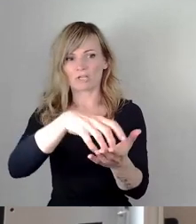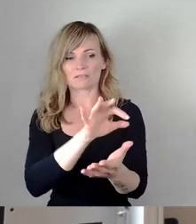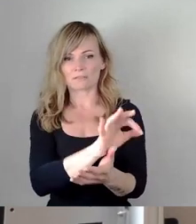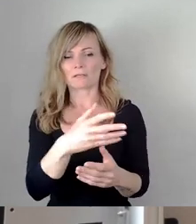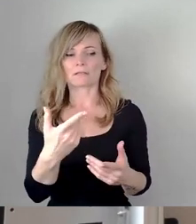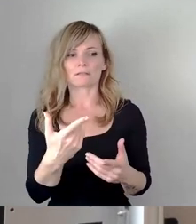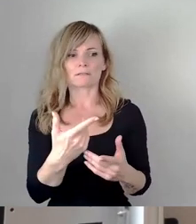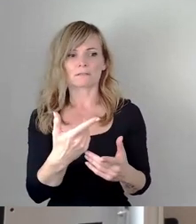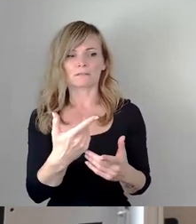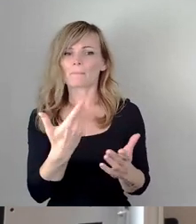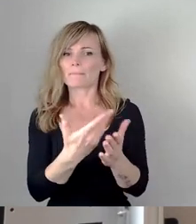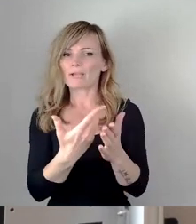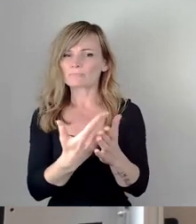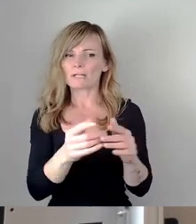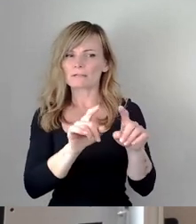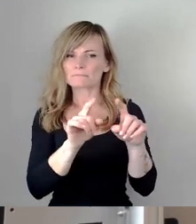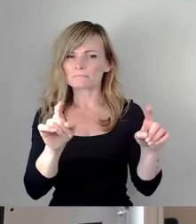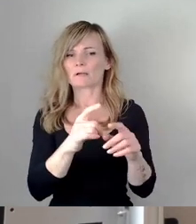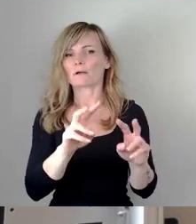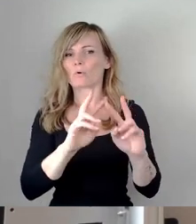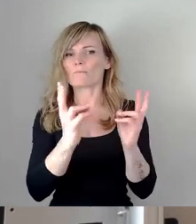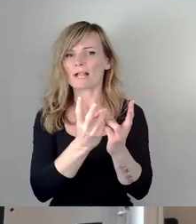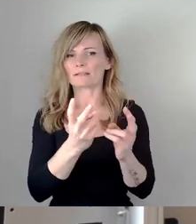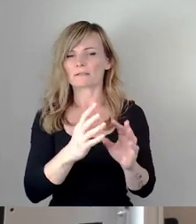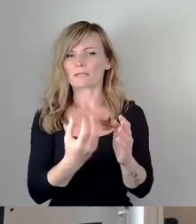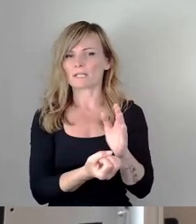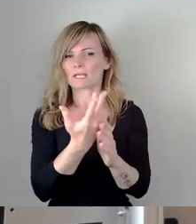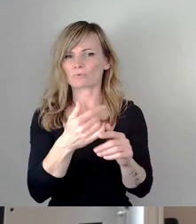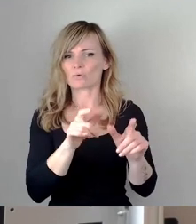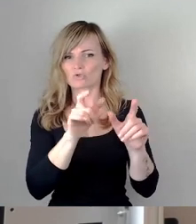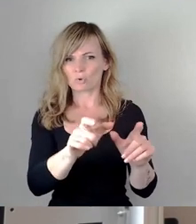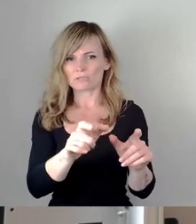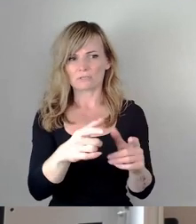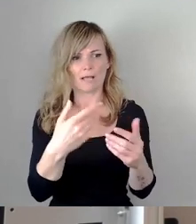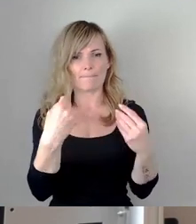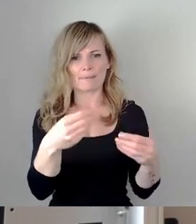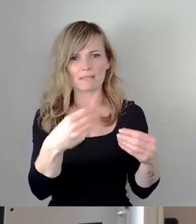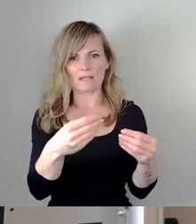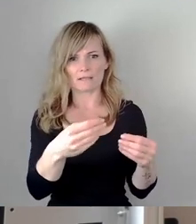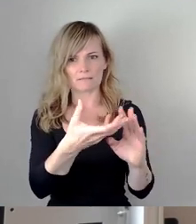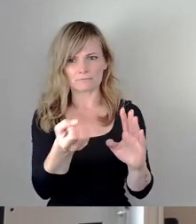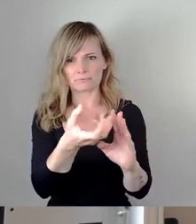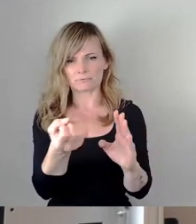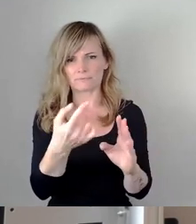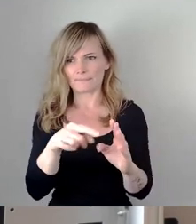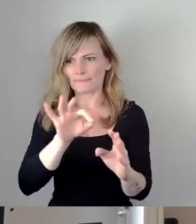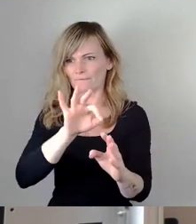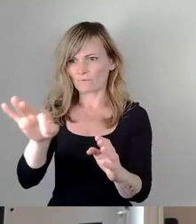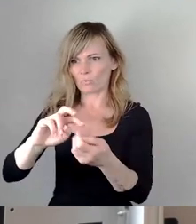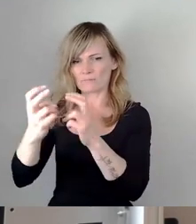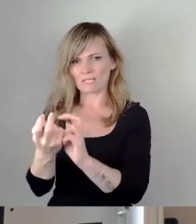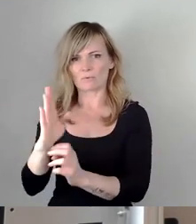Naturschutz nur noch in die Realisierung der Buga fließen und wichtige andere Maßnahmen, wie meinetwegen